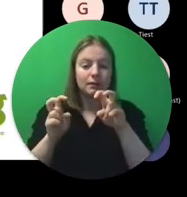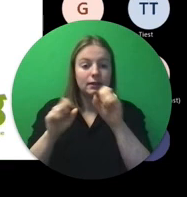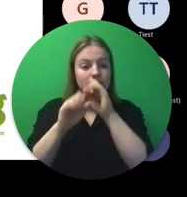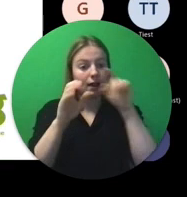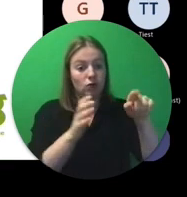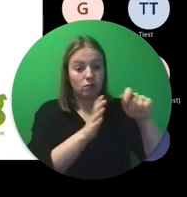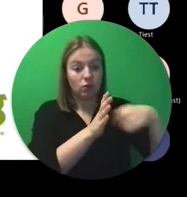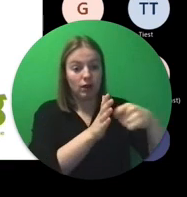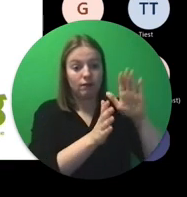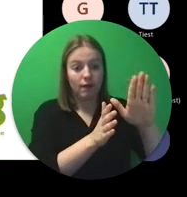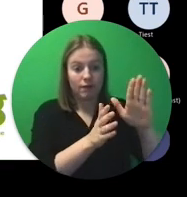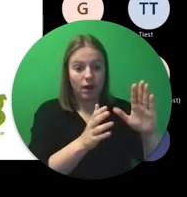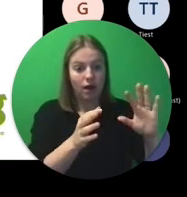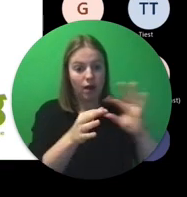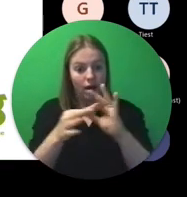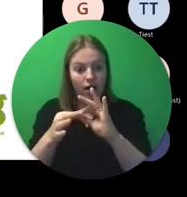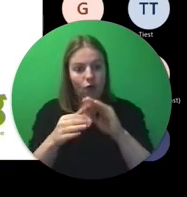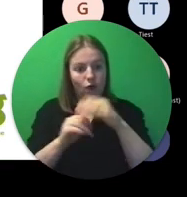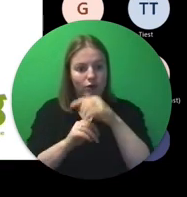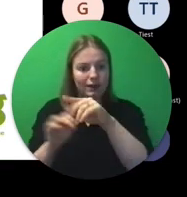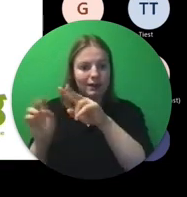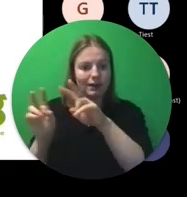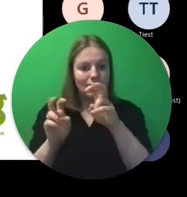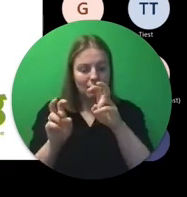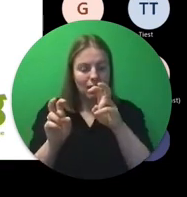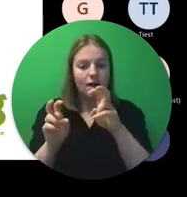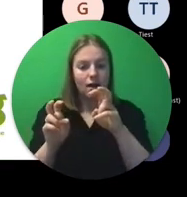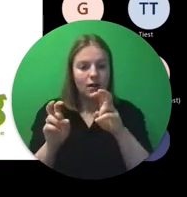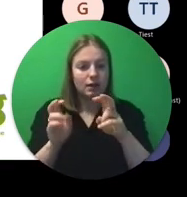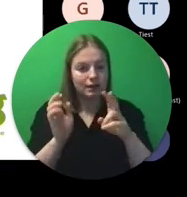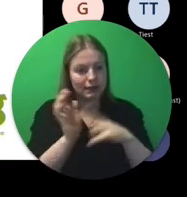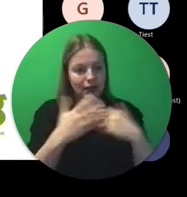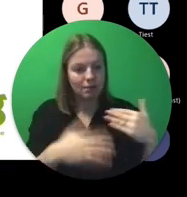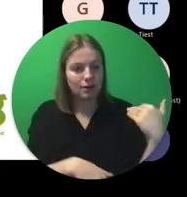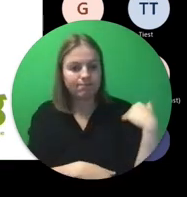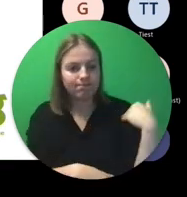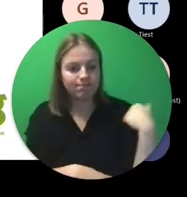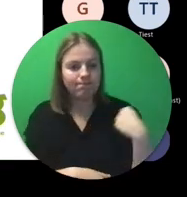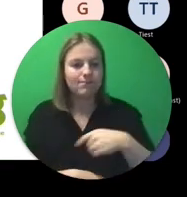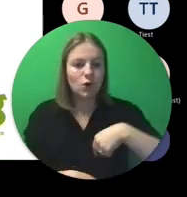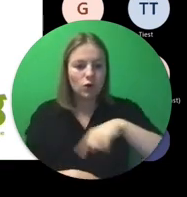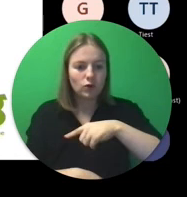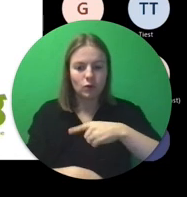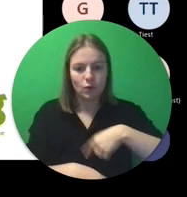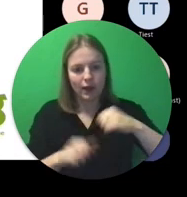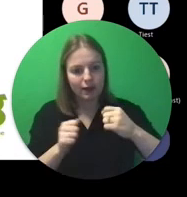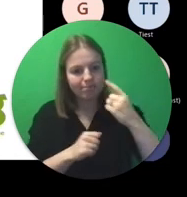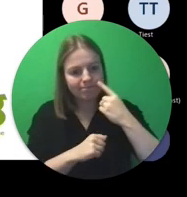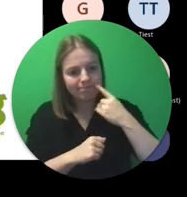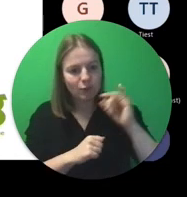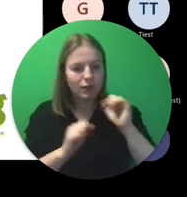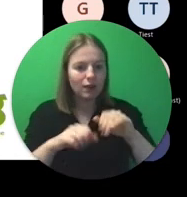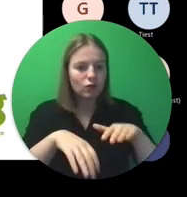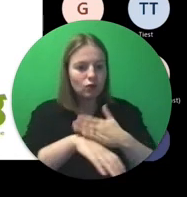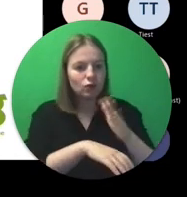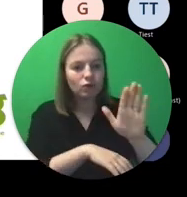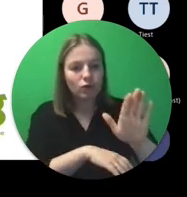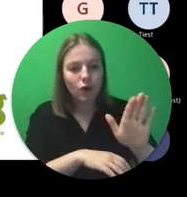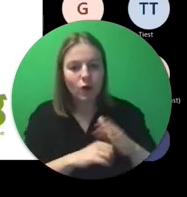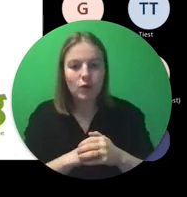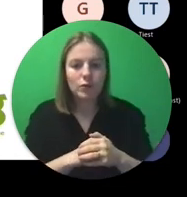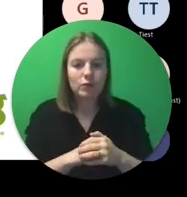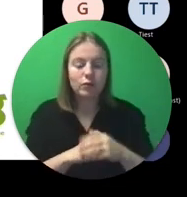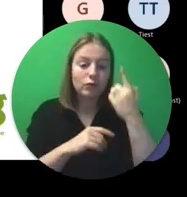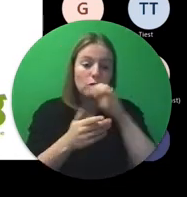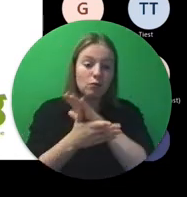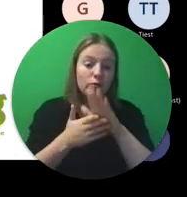project erom draait of daarover gaat, laat zeker iets weten en dan zien we wat we kunnen doen naar